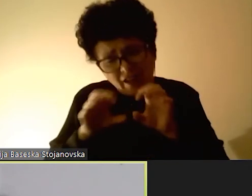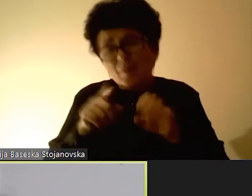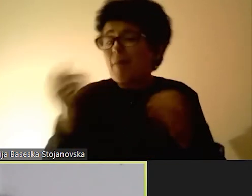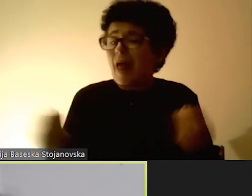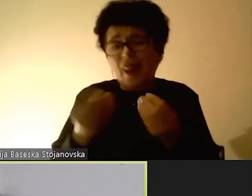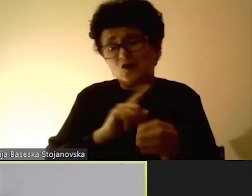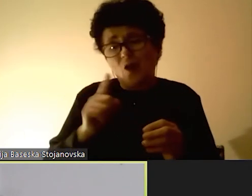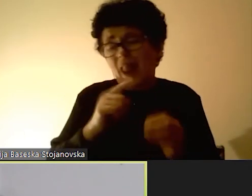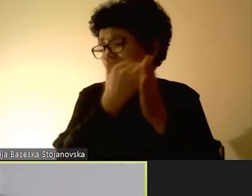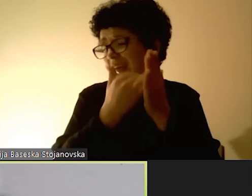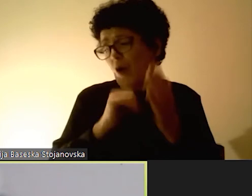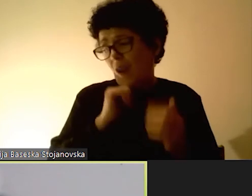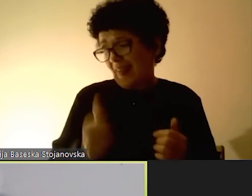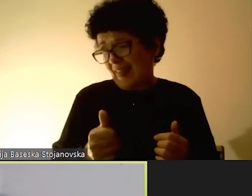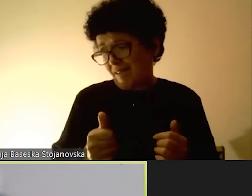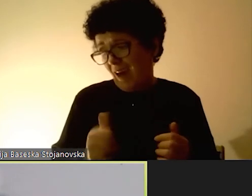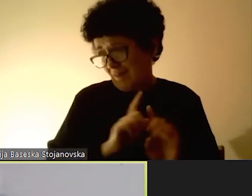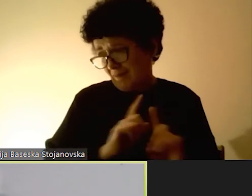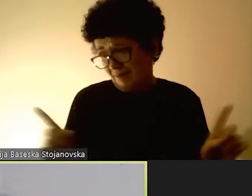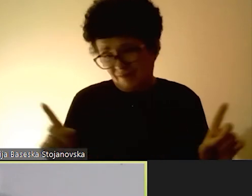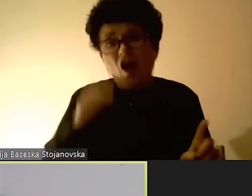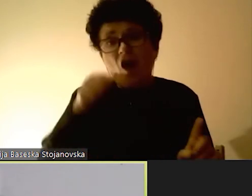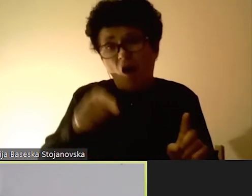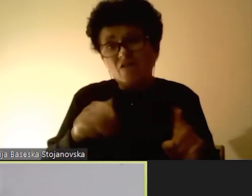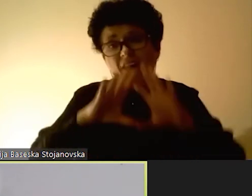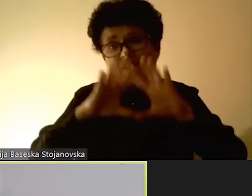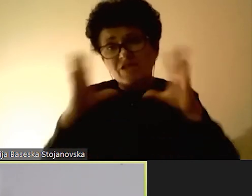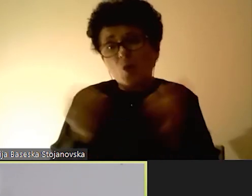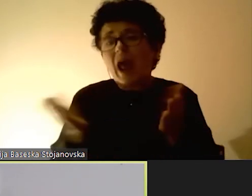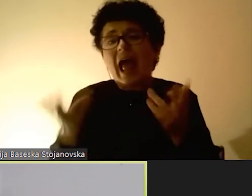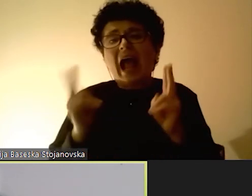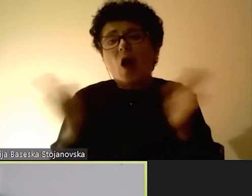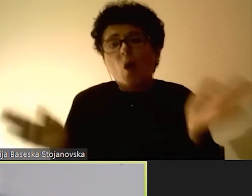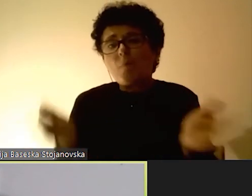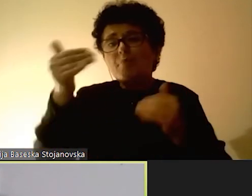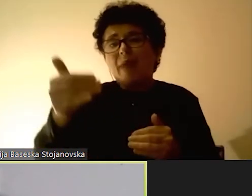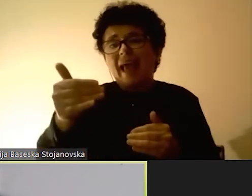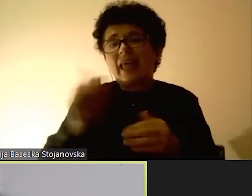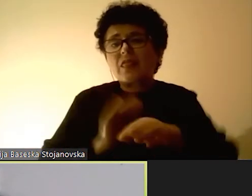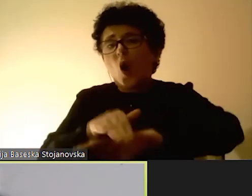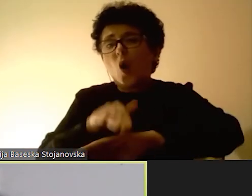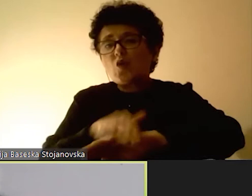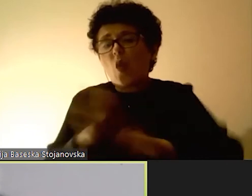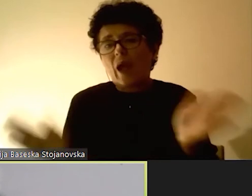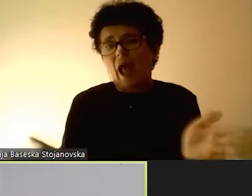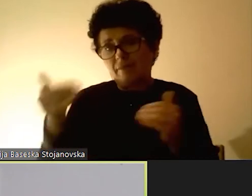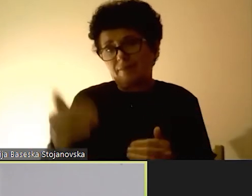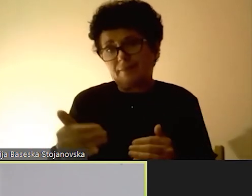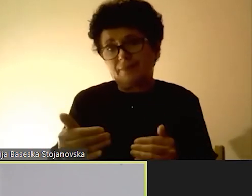И тука тргнува целата, целиот тој третман, целиот тој, целиот,